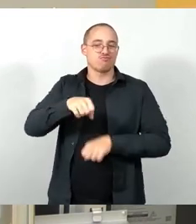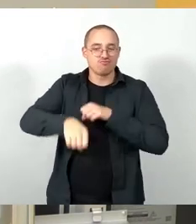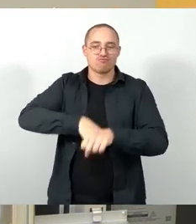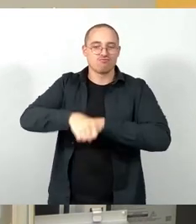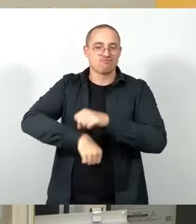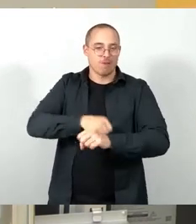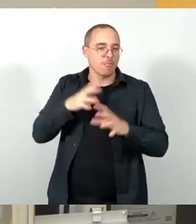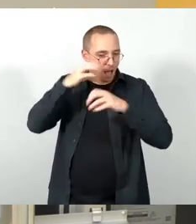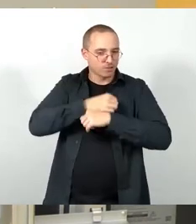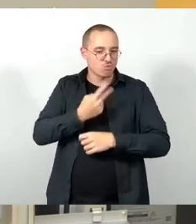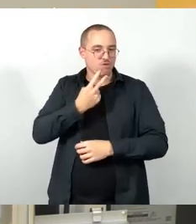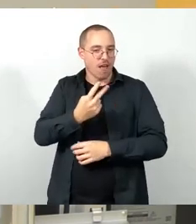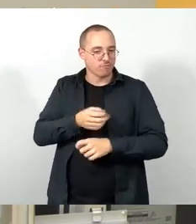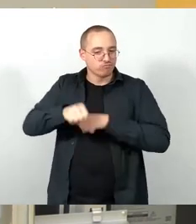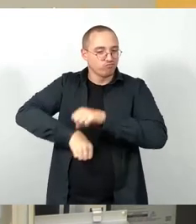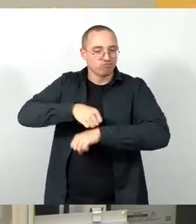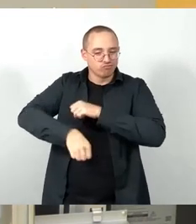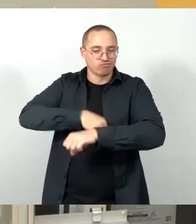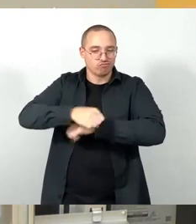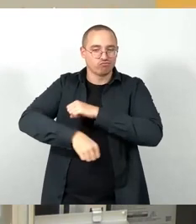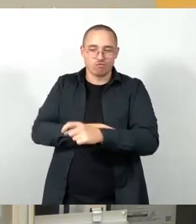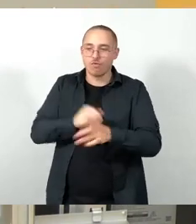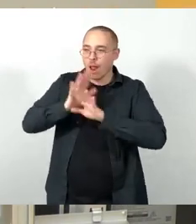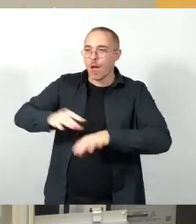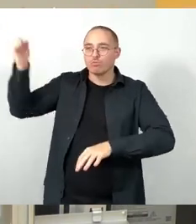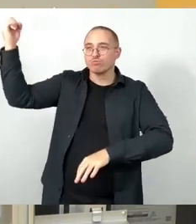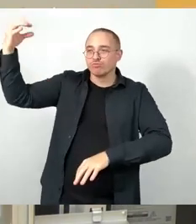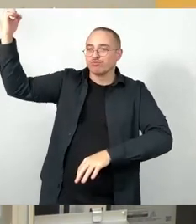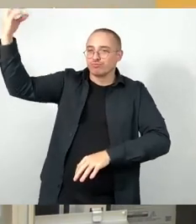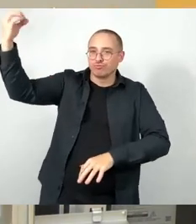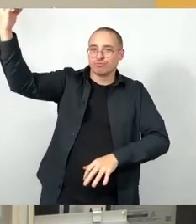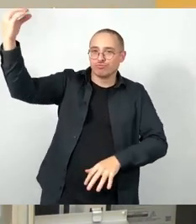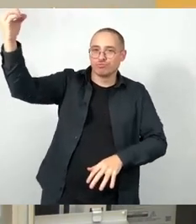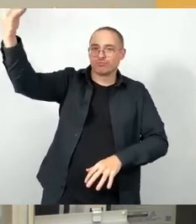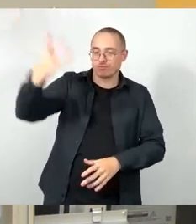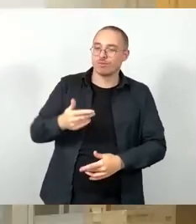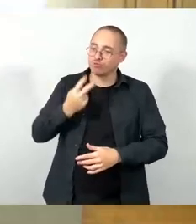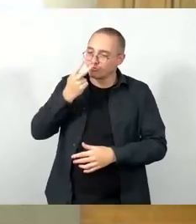Elbradweg fahren können und freue mich, dass ich dann Sie nicht umfahren muss. Dankeschön.